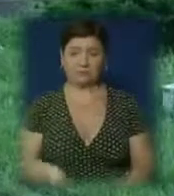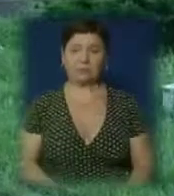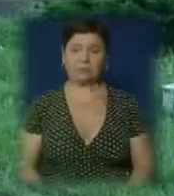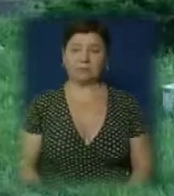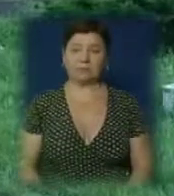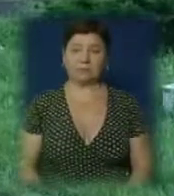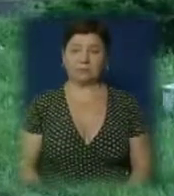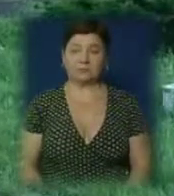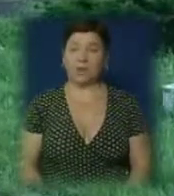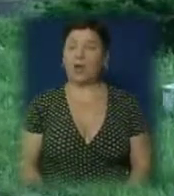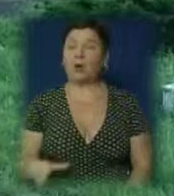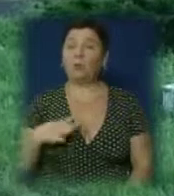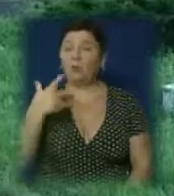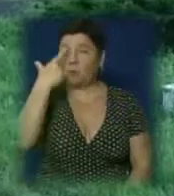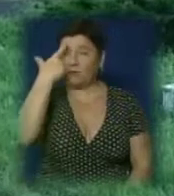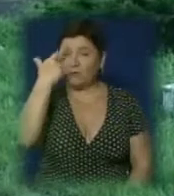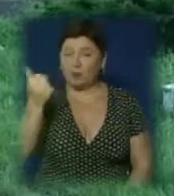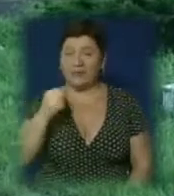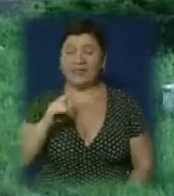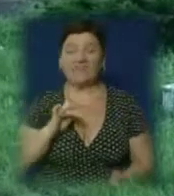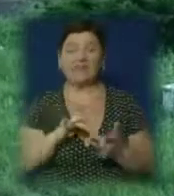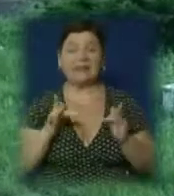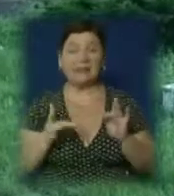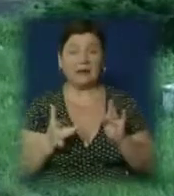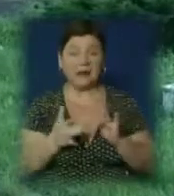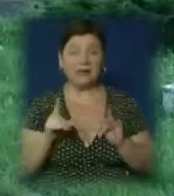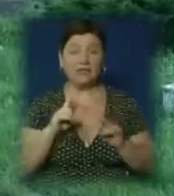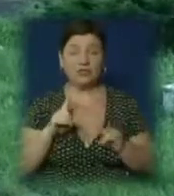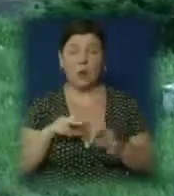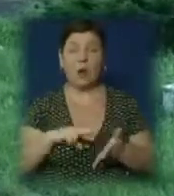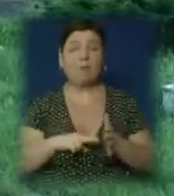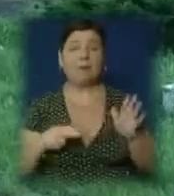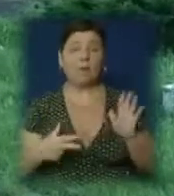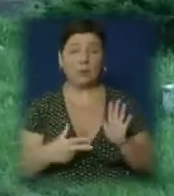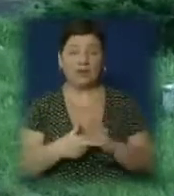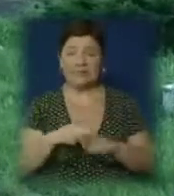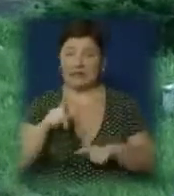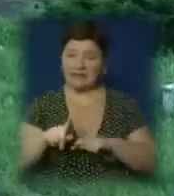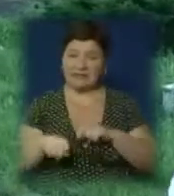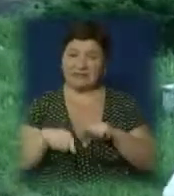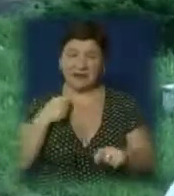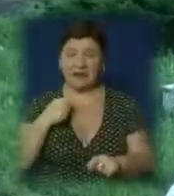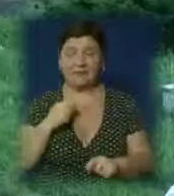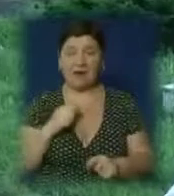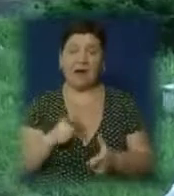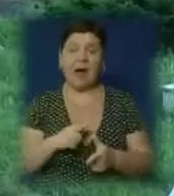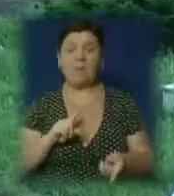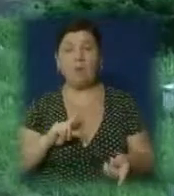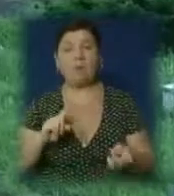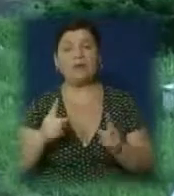Було повідомлення в інтернеті, що планується зрив чи підміна